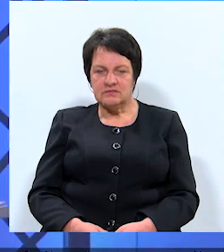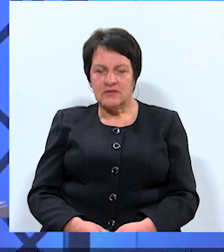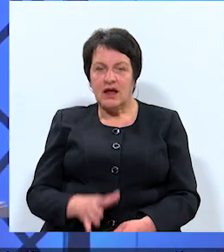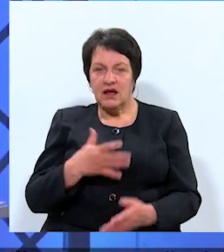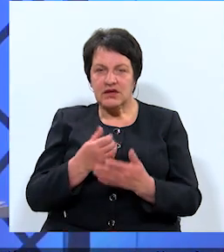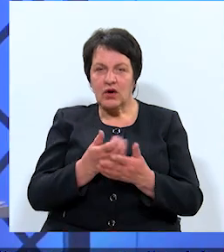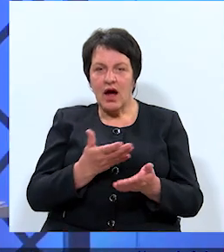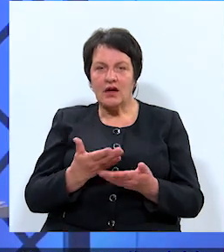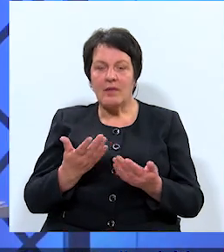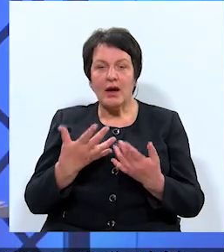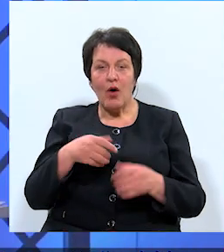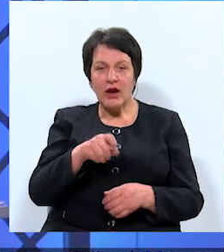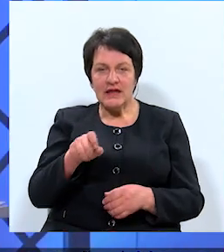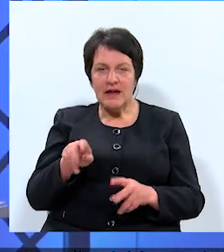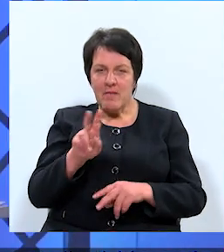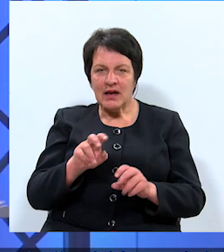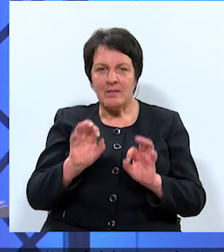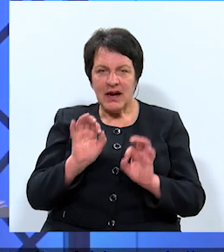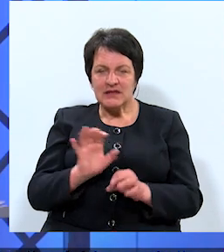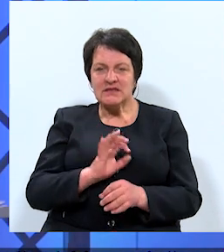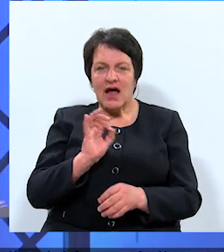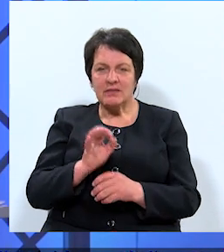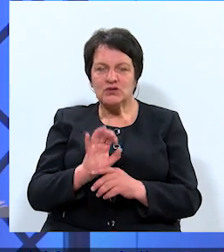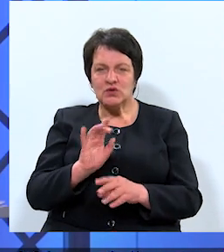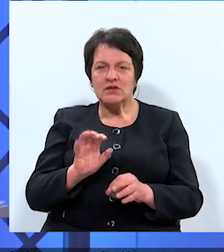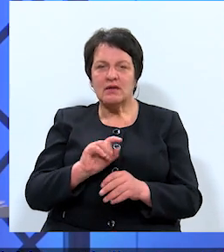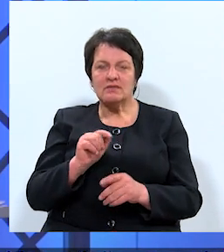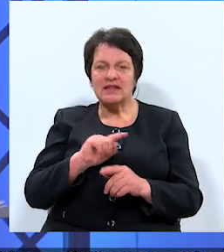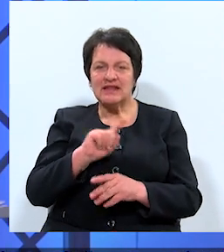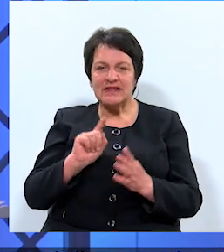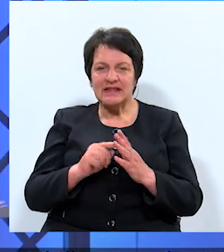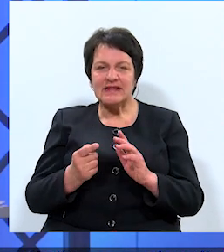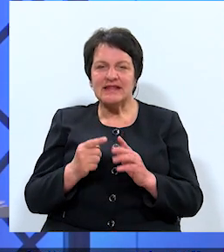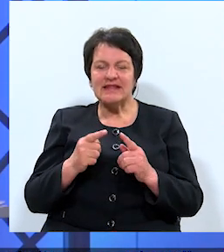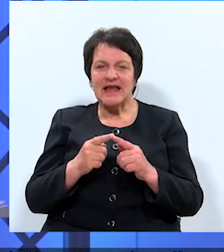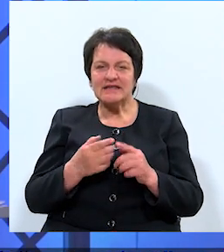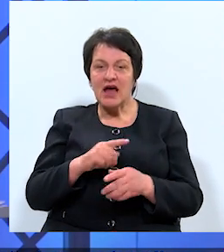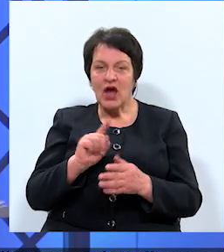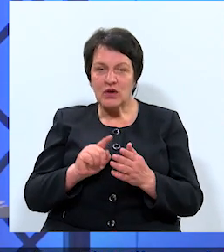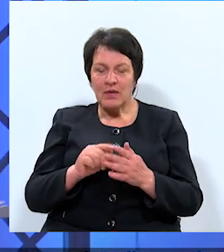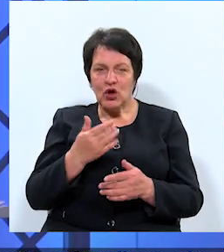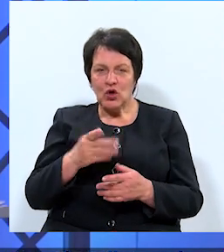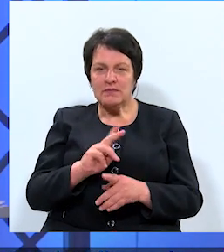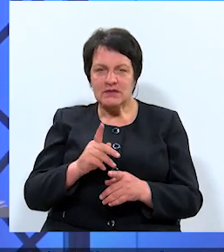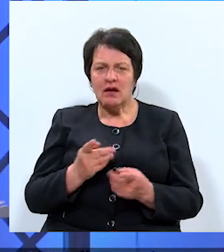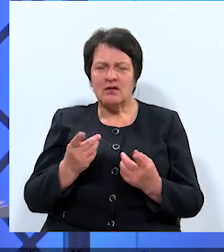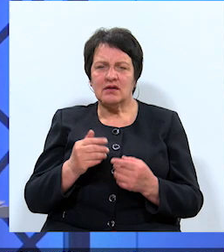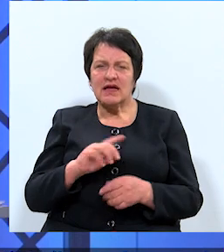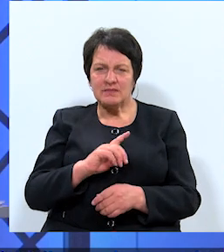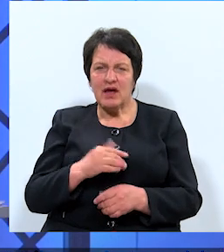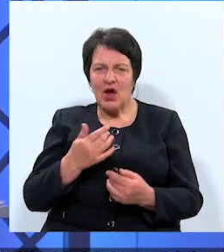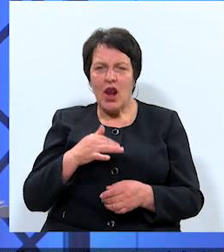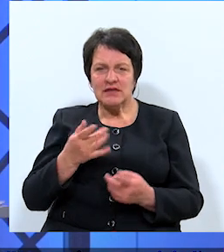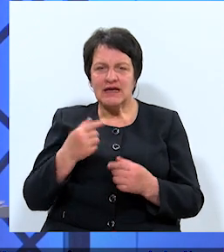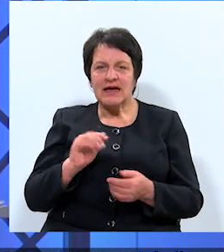Savukārt, kamēr politiķi meklē pareizās atbildes uz testa jautājumiem, jums skatītāji ir iespēja jau laicīgi iepazīties,